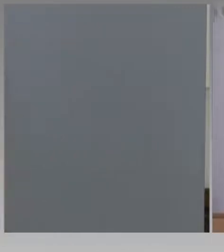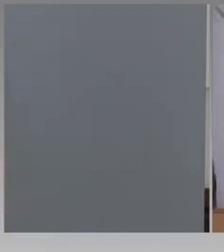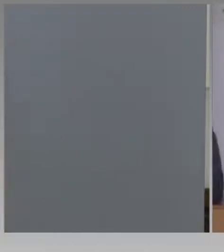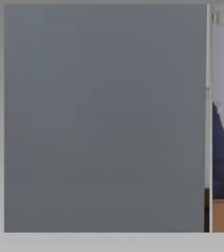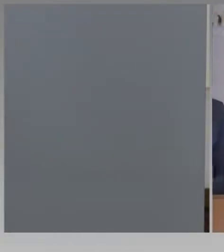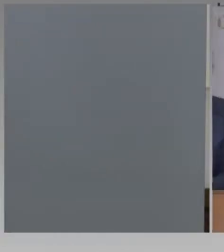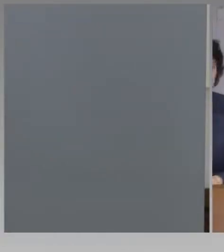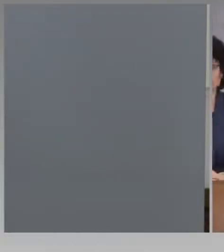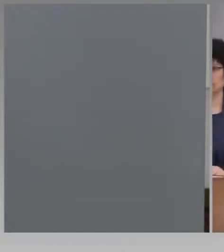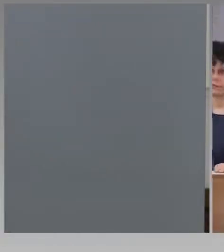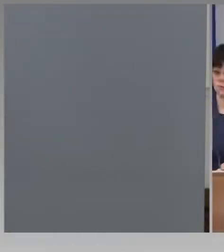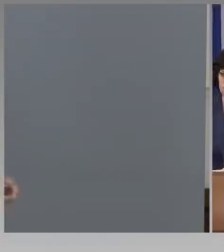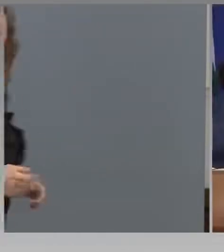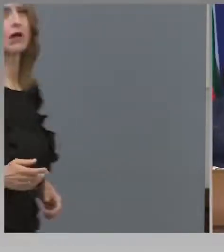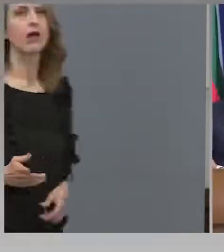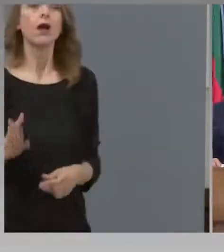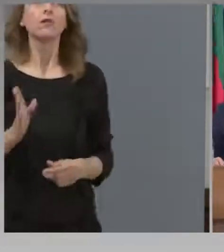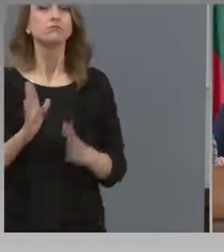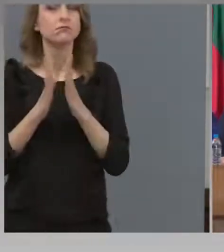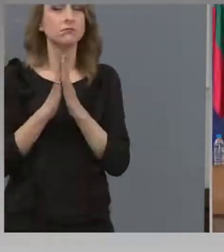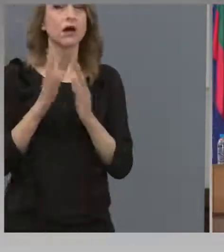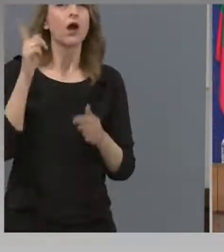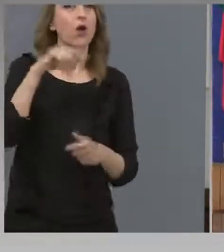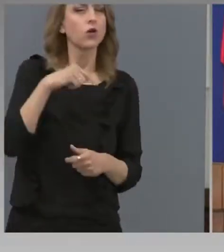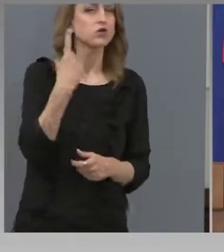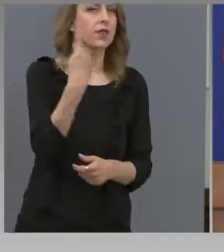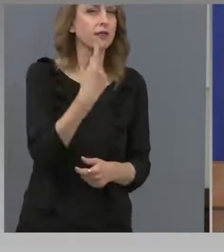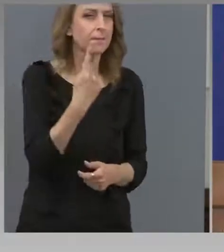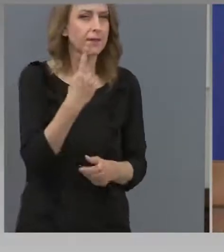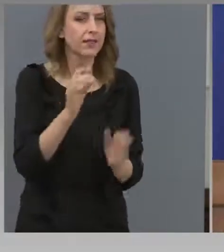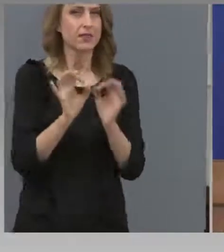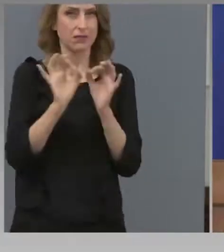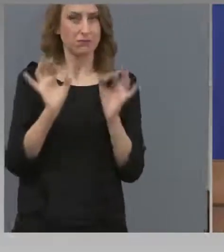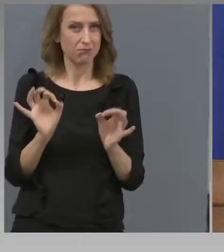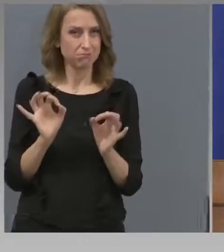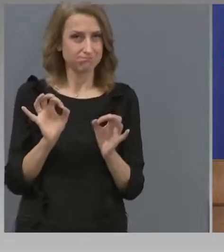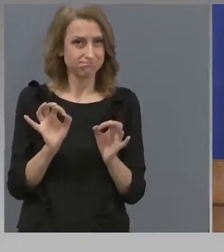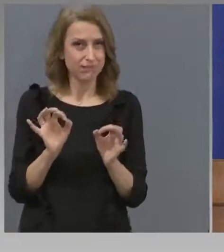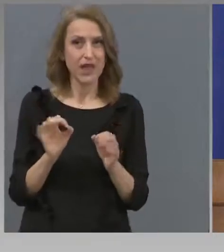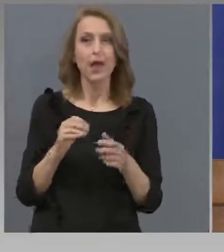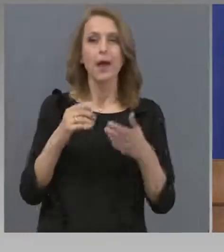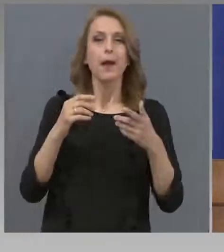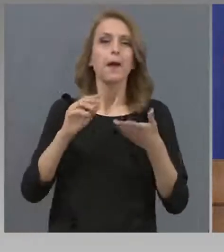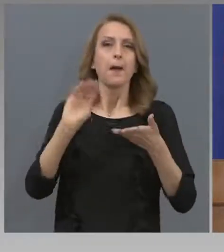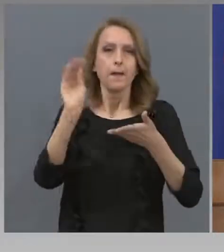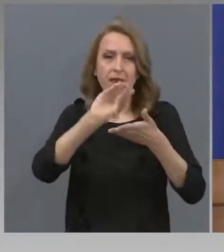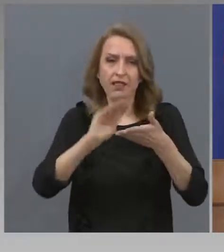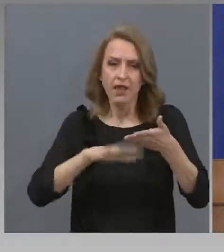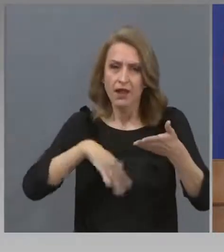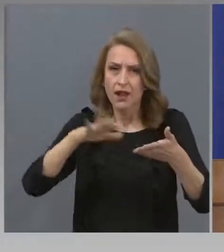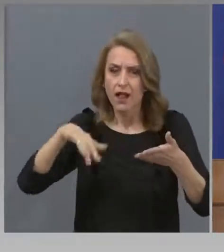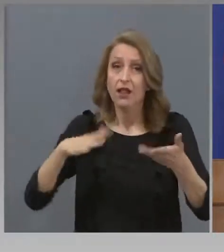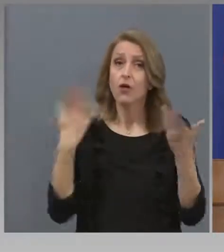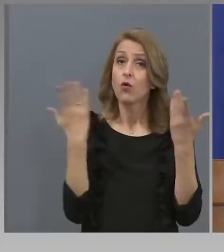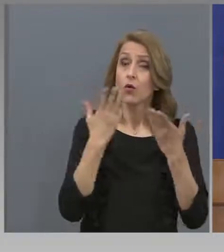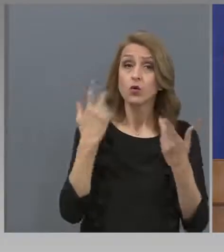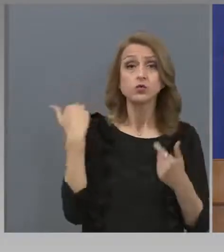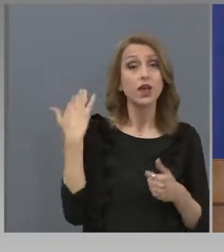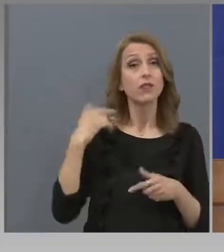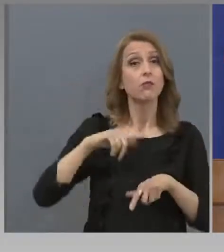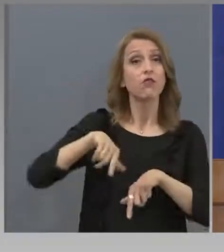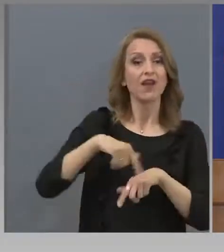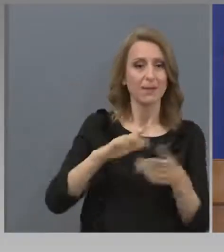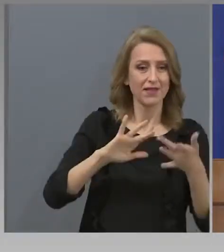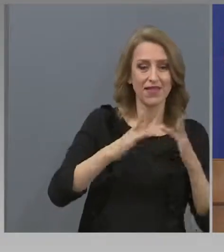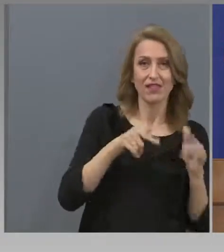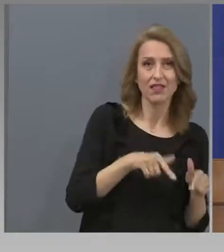попитам, просто още веднъж да изясните, материал, който е учен по време на електронното обучение, ще влезе ли в матурите и